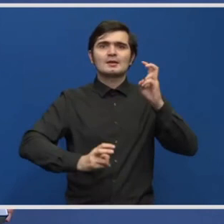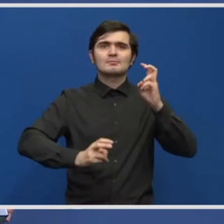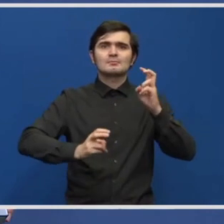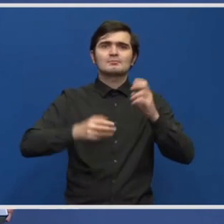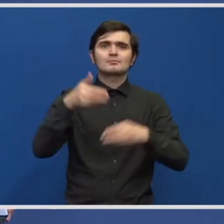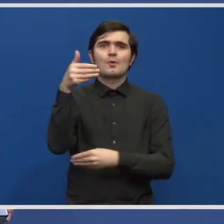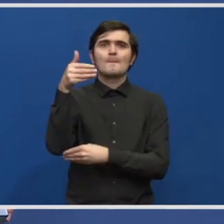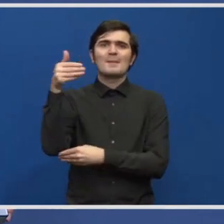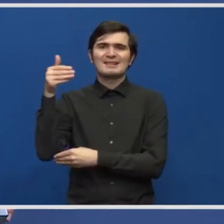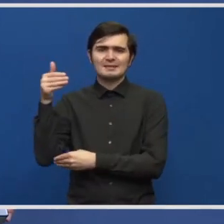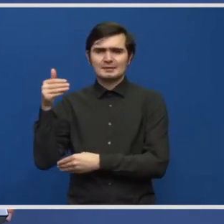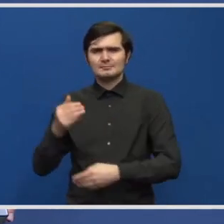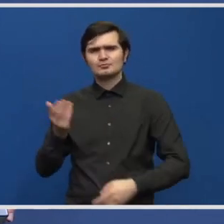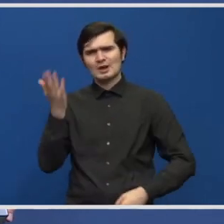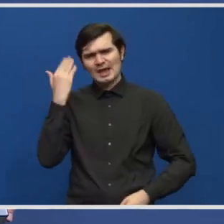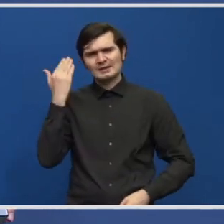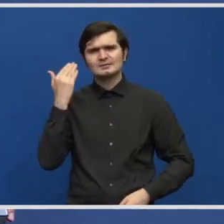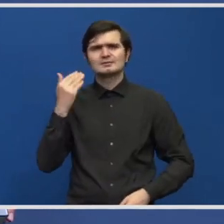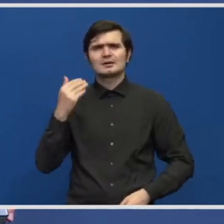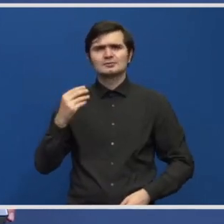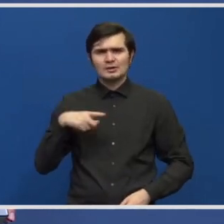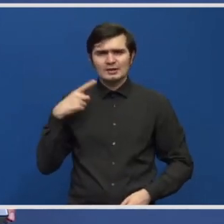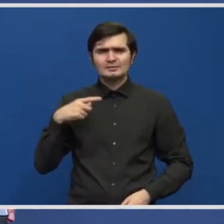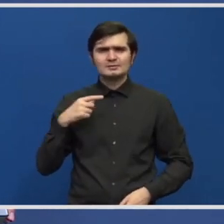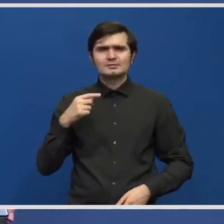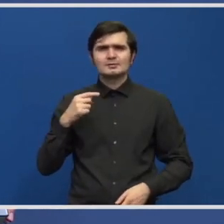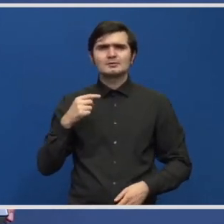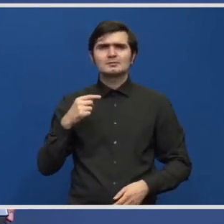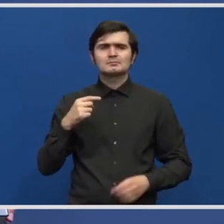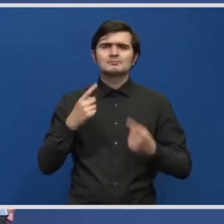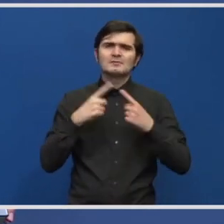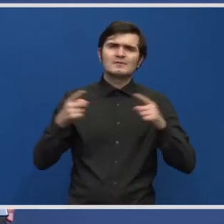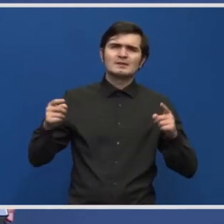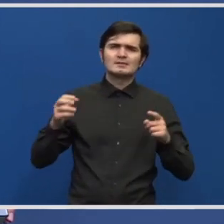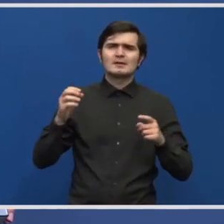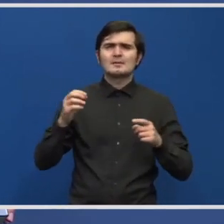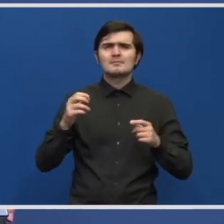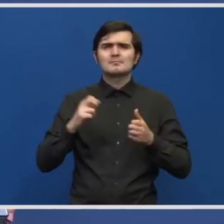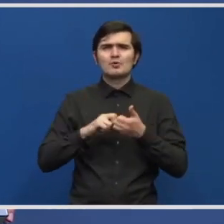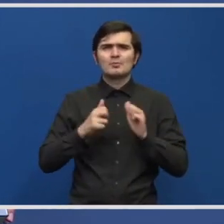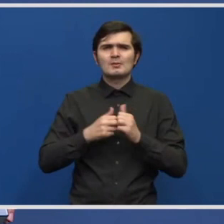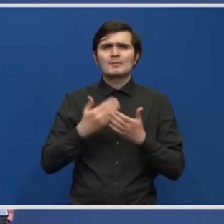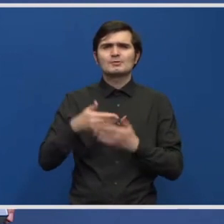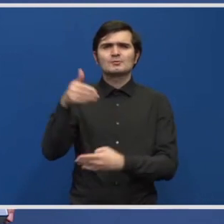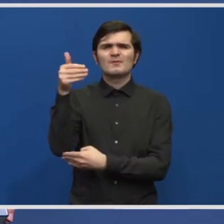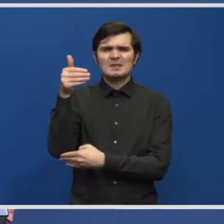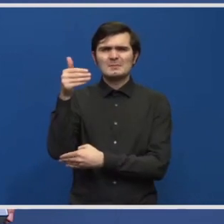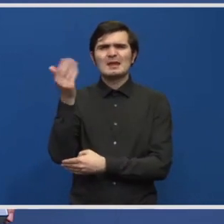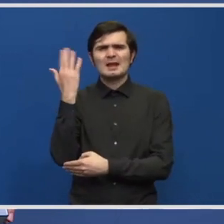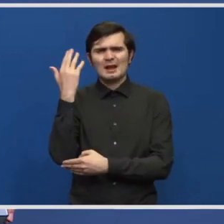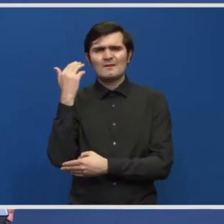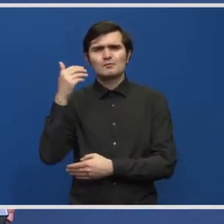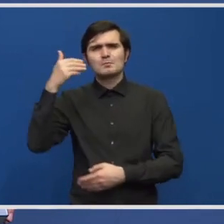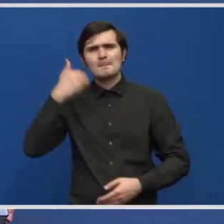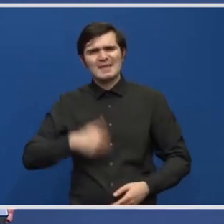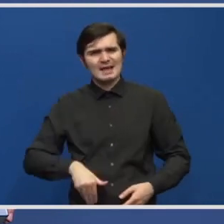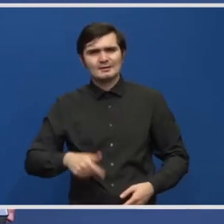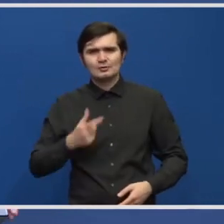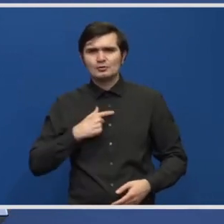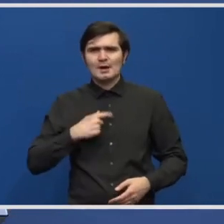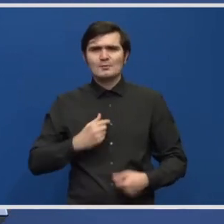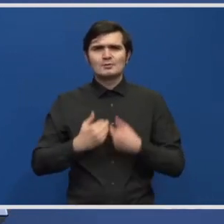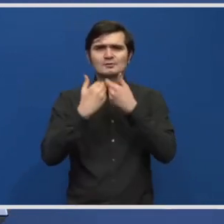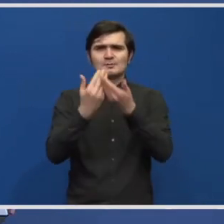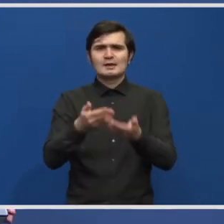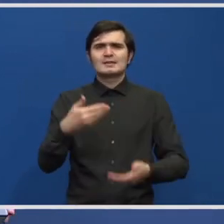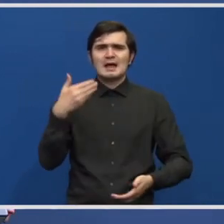existat și peste tot am transmis semnalul mai ales companiile afectate de pierdere că nu mai pot da sporuri. Nu știu, s-a negociat la aeroportul